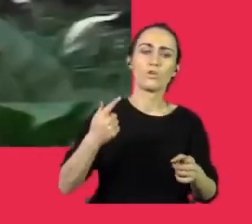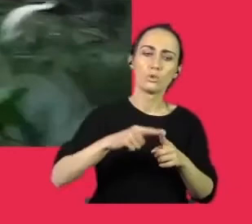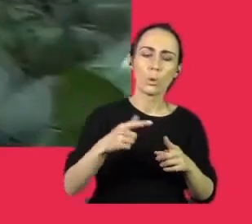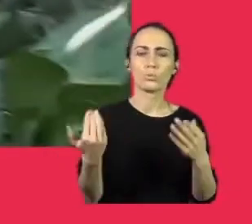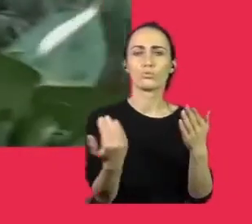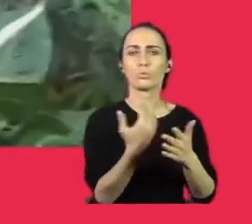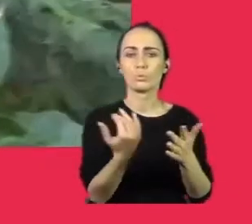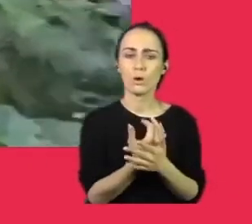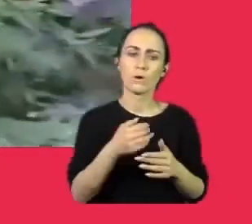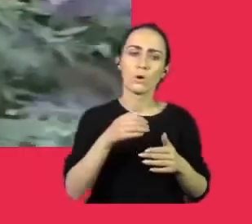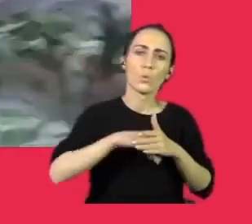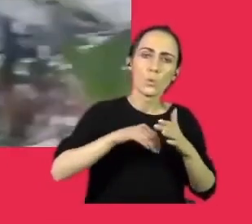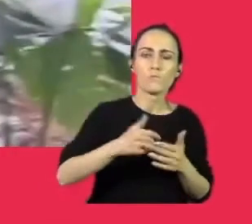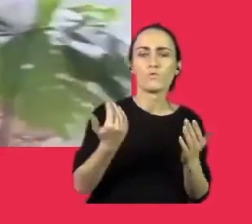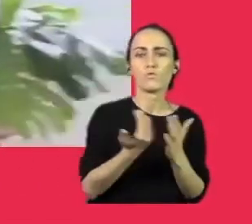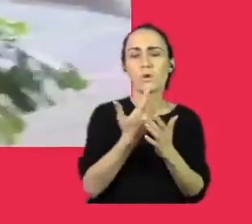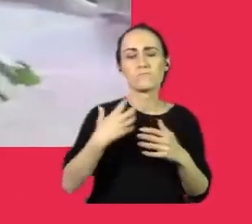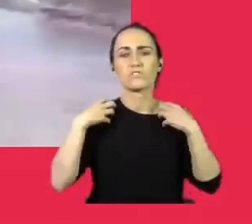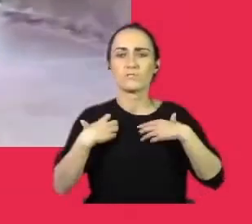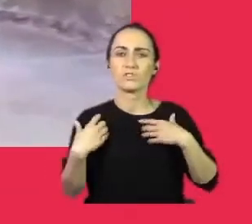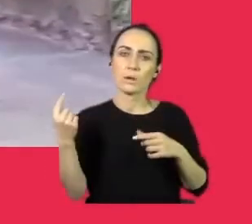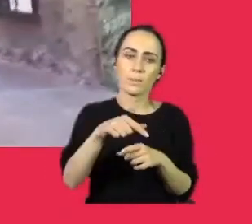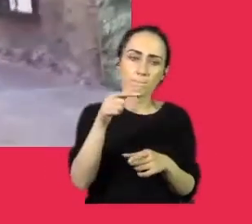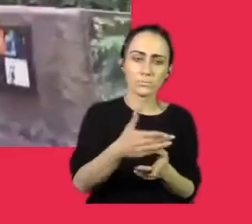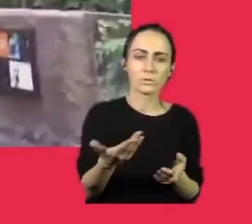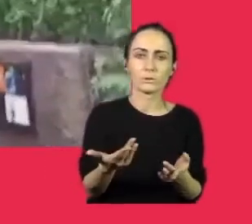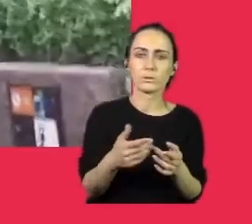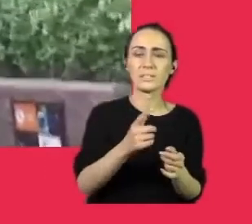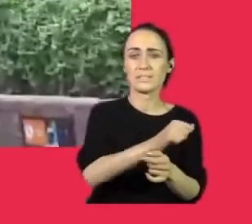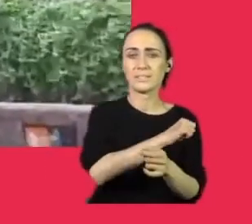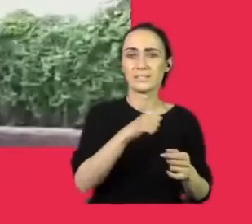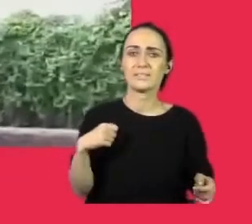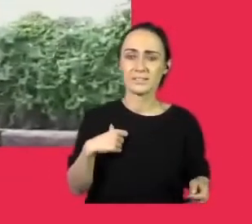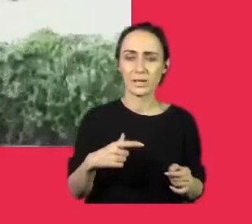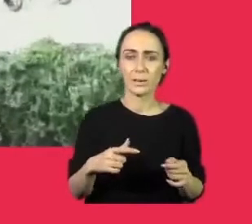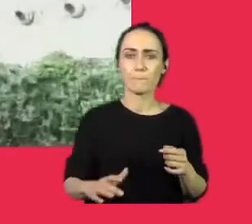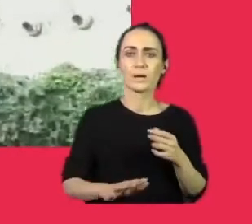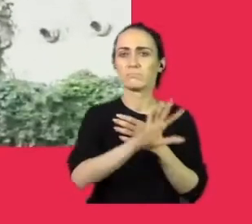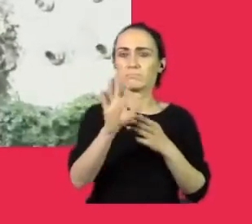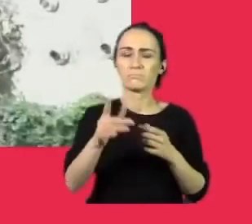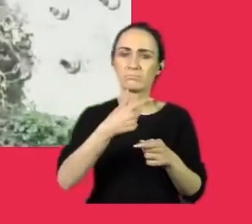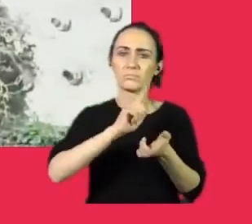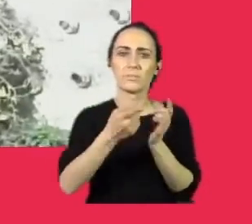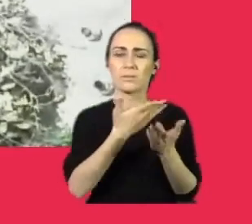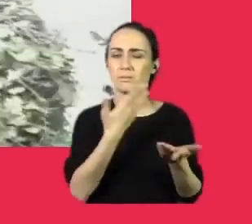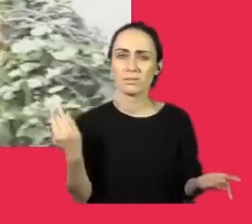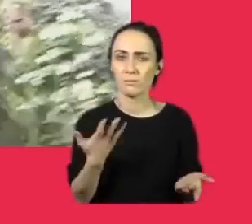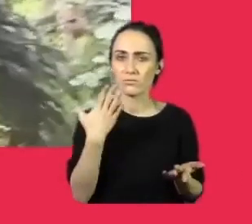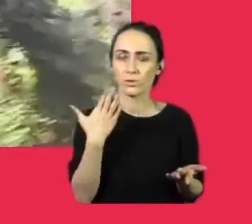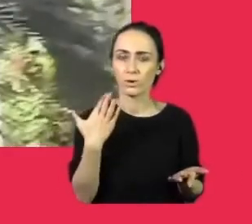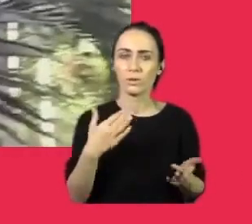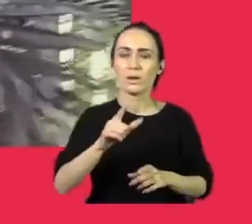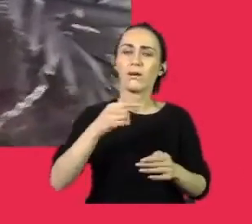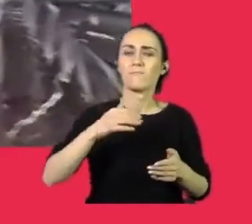nowe przychówki, nowe zwierzątka. Natomiast sama ekspozycja nie ulega zmianom. Tutaj